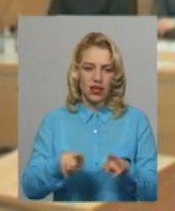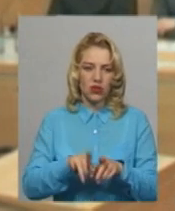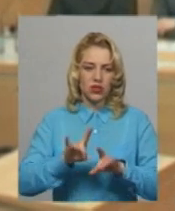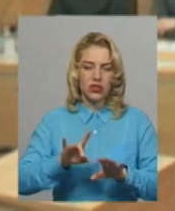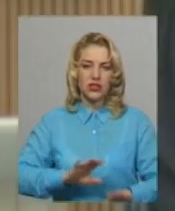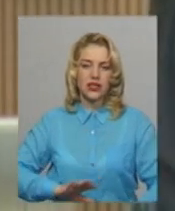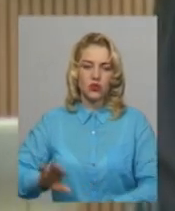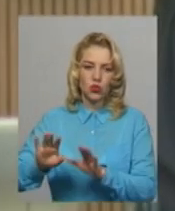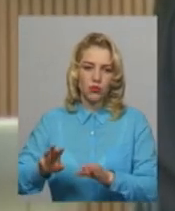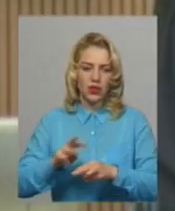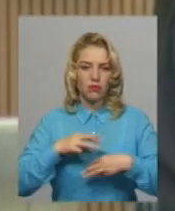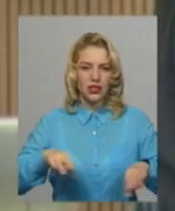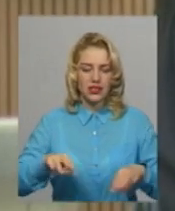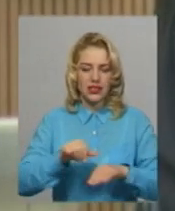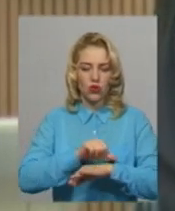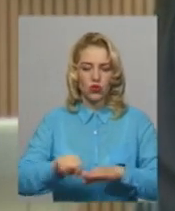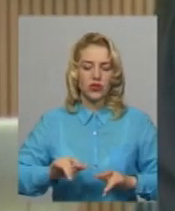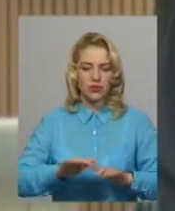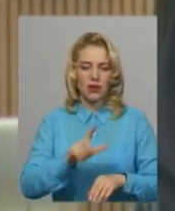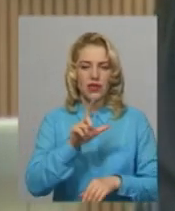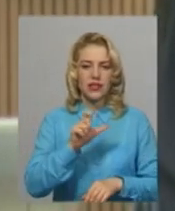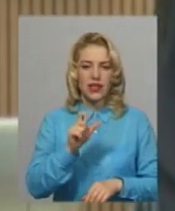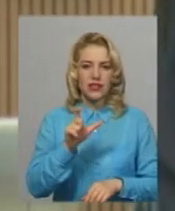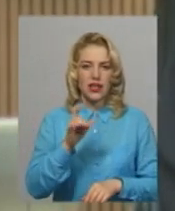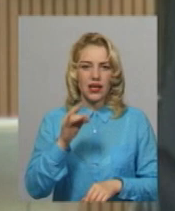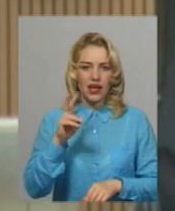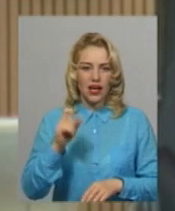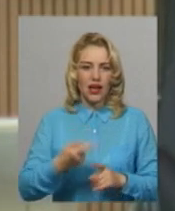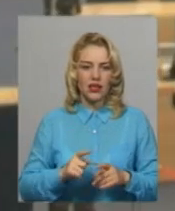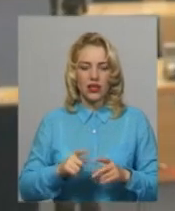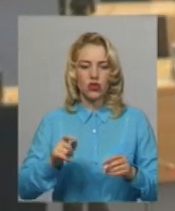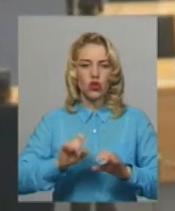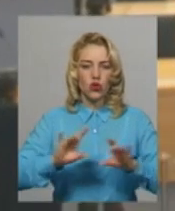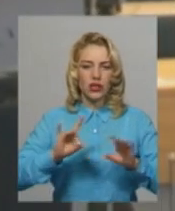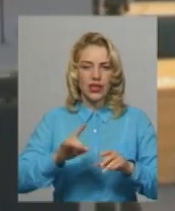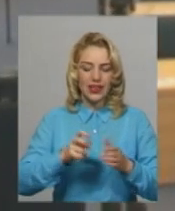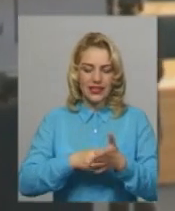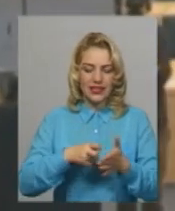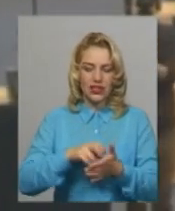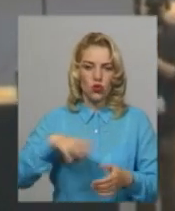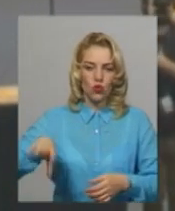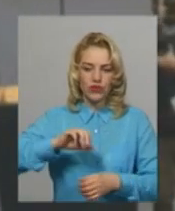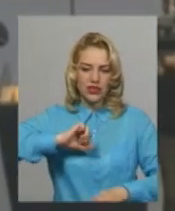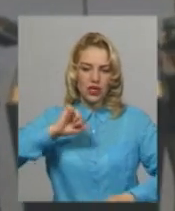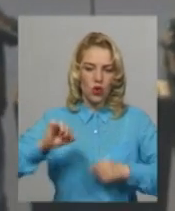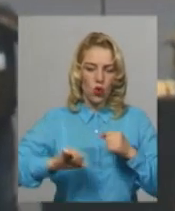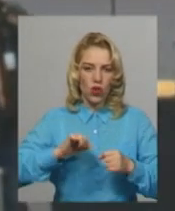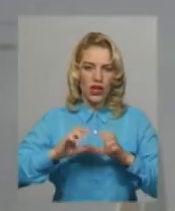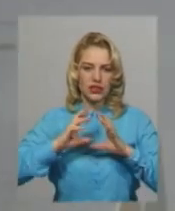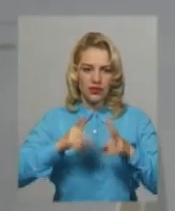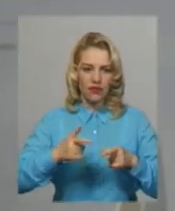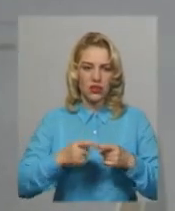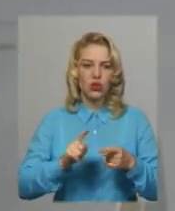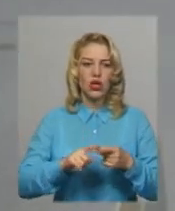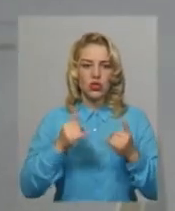міністра закордонних справ Олена Зеркаль. За її словами, листи до колег з усього світу направлять сьогодні, щоб вони звернулись до Росії із вимогою